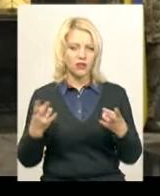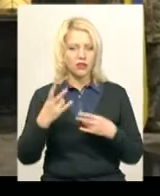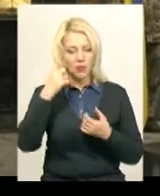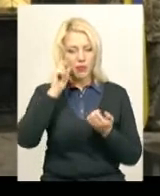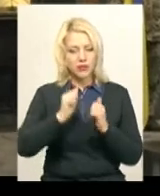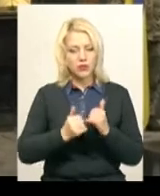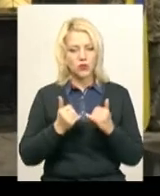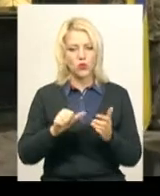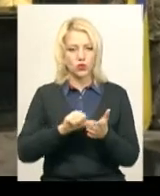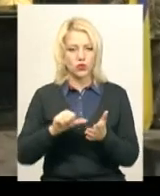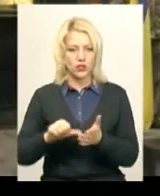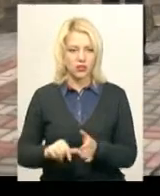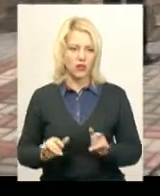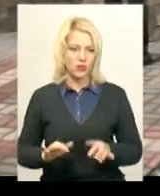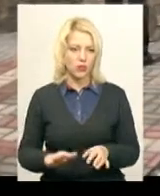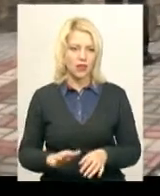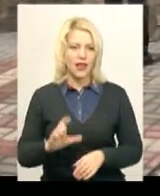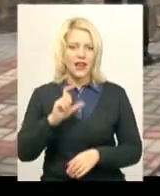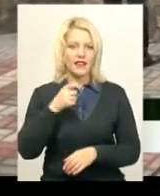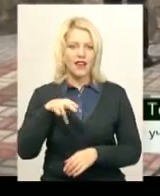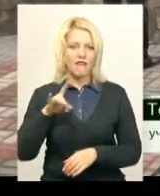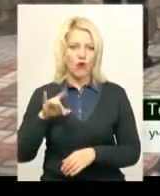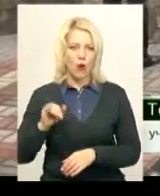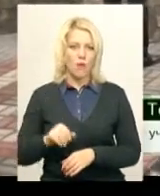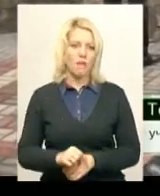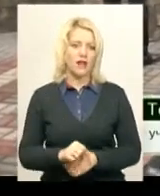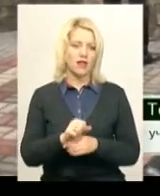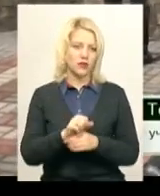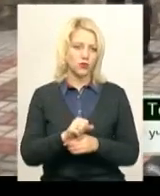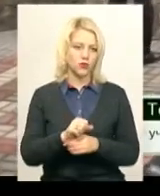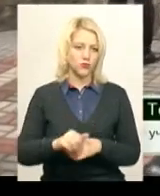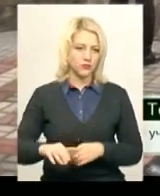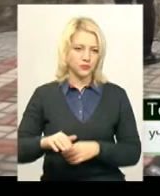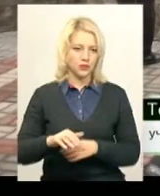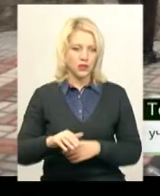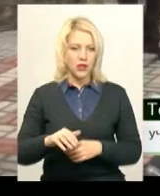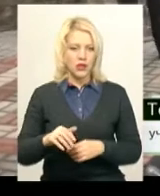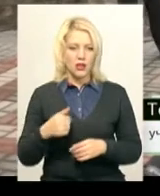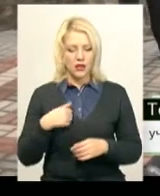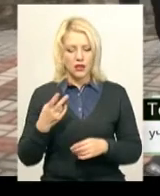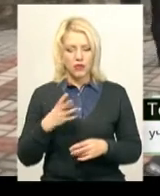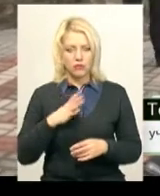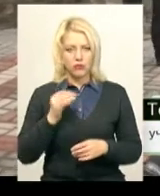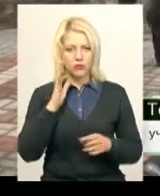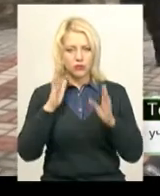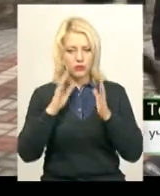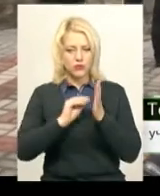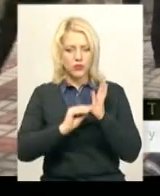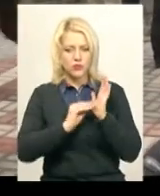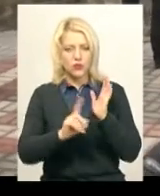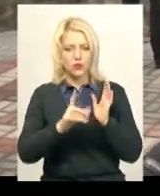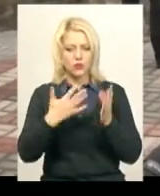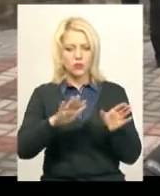'ятати учасників подій Євромайдану. Тільки що мало запустити пост на своїй сторінці, що п'ять років пройшло,